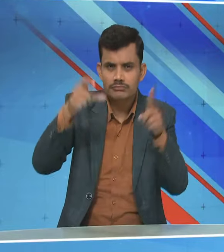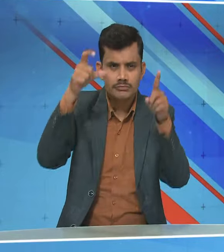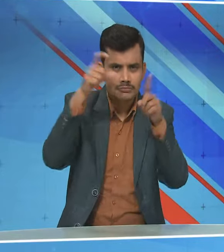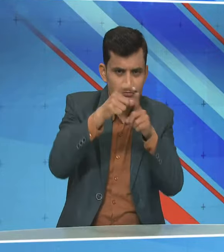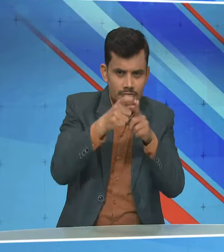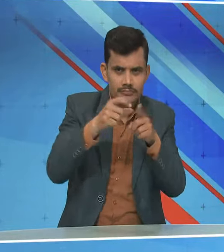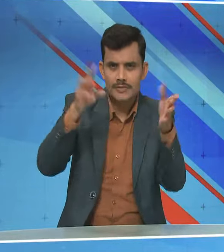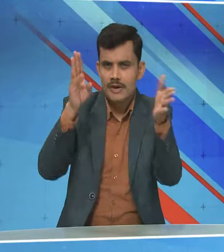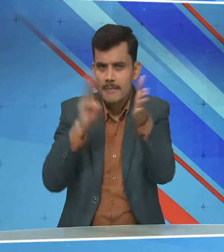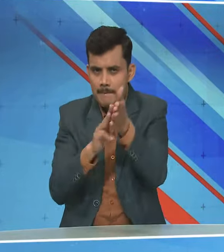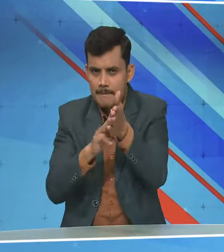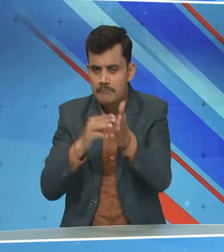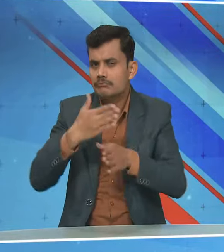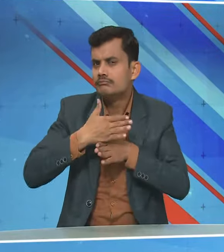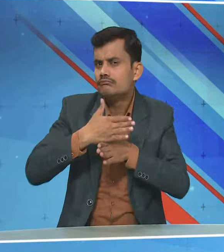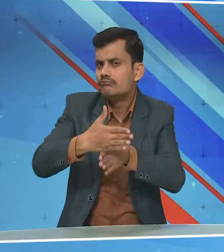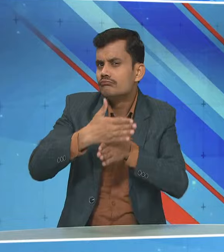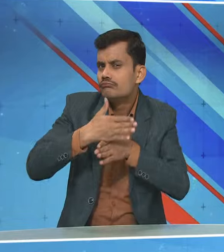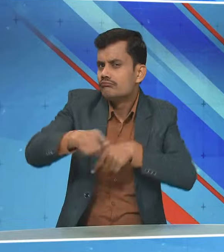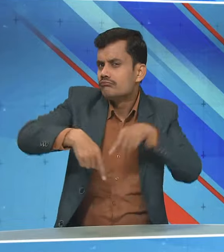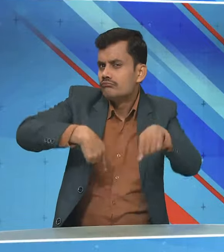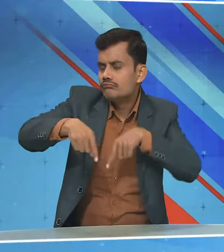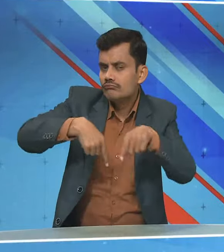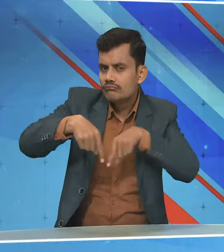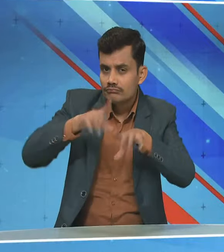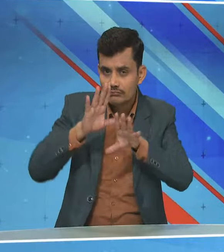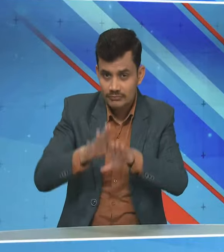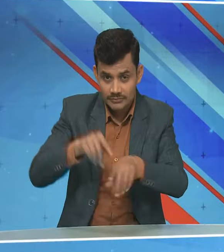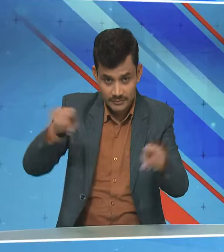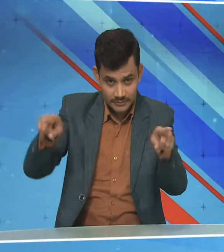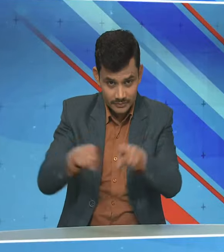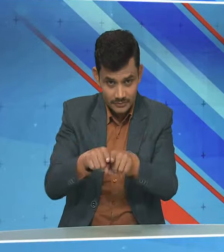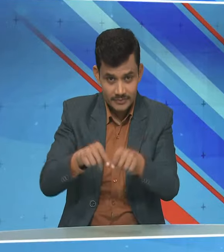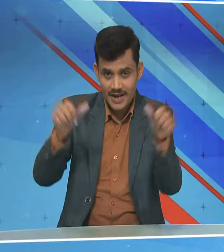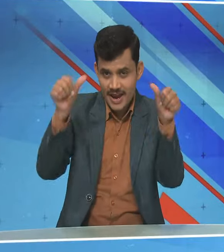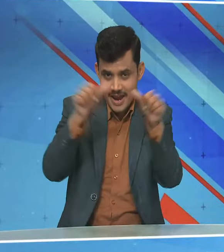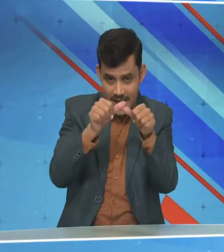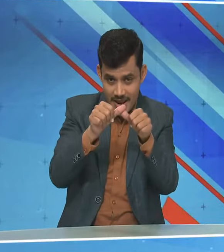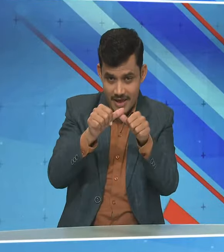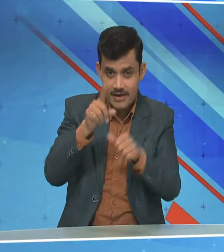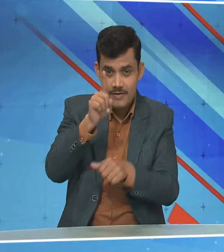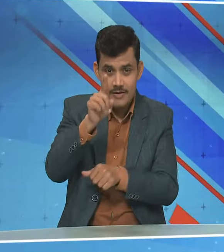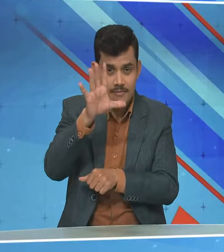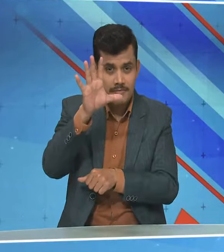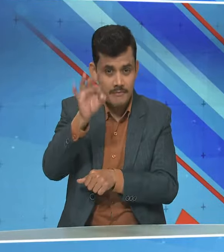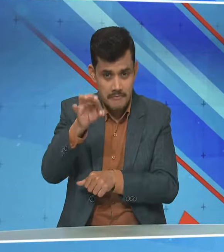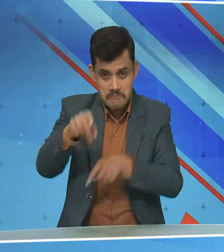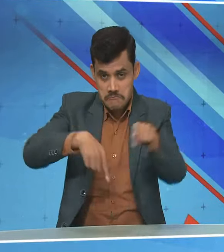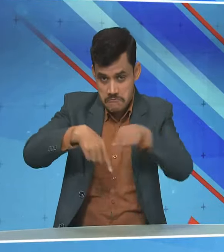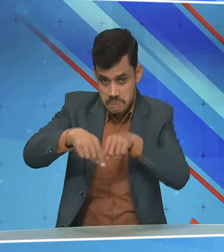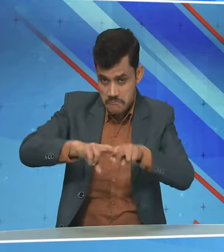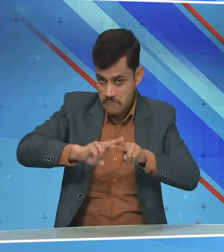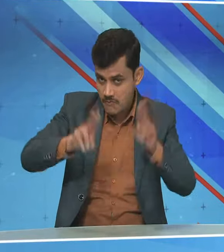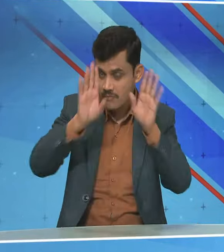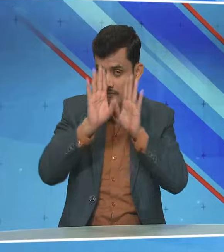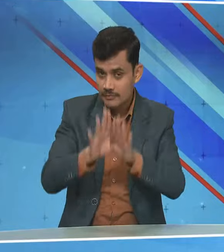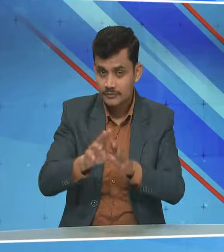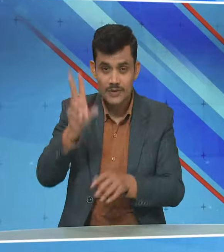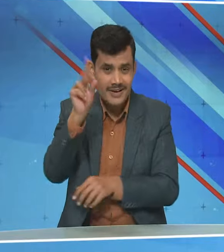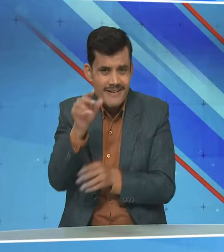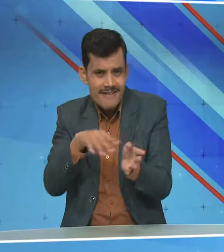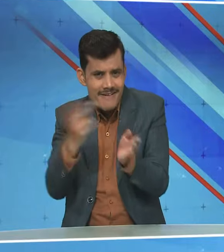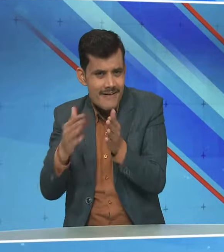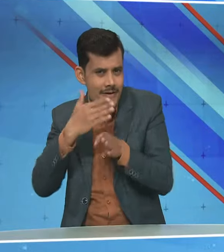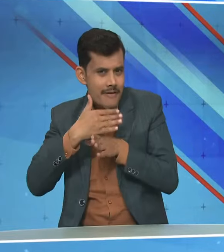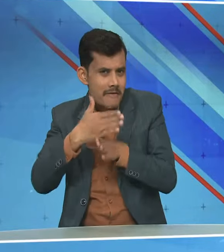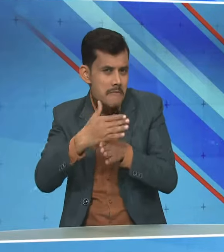मारको यांसन के साथ मिलकर रन बनाना जारी रखा इसी बीच एलगर ने अपना 150 वा रन पूरा किया दूसरे